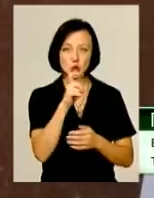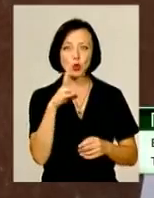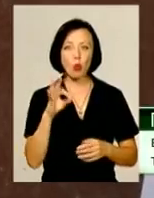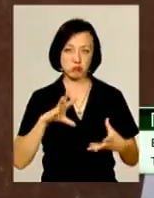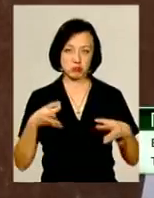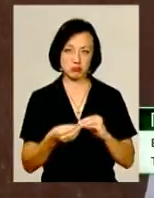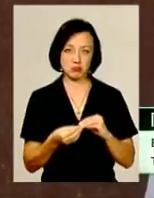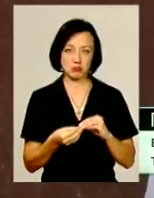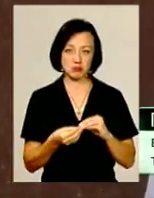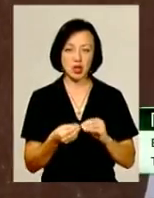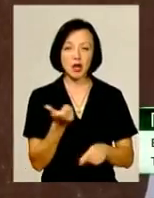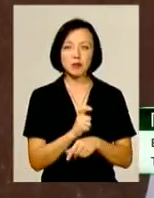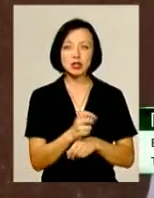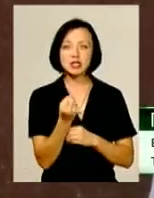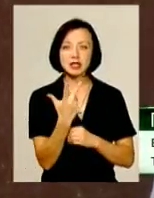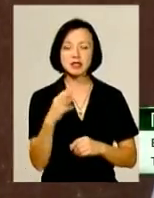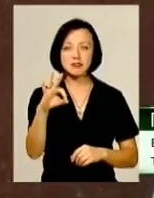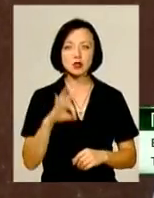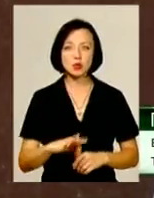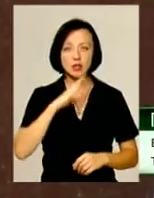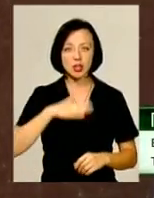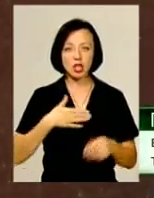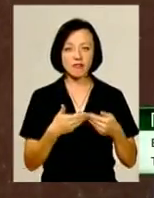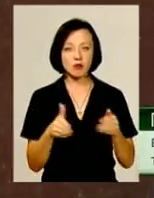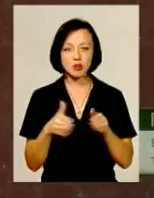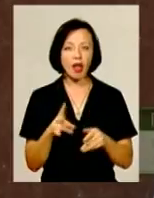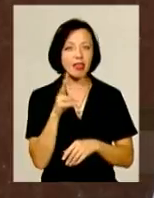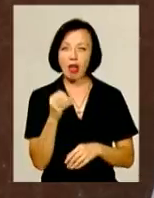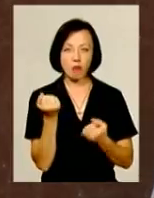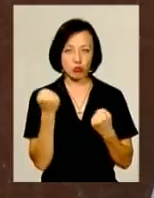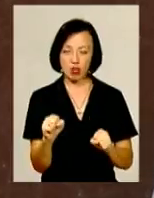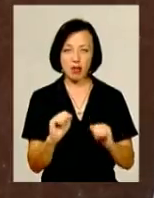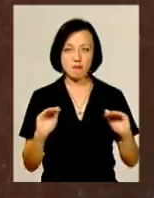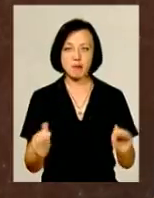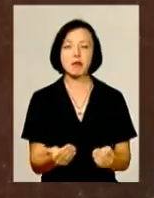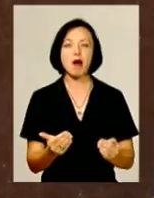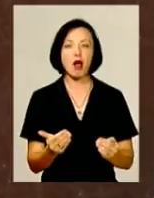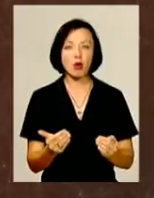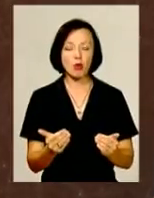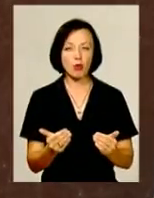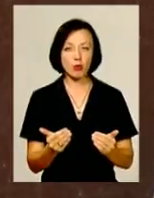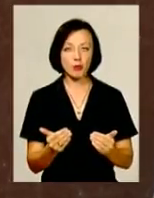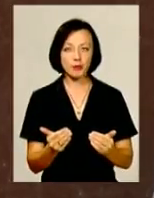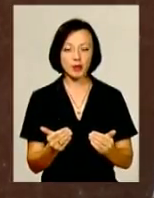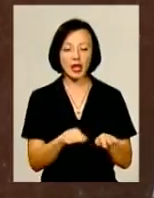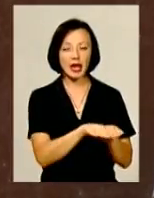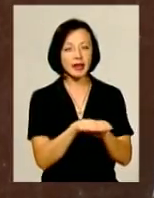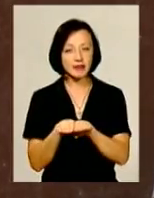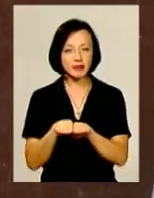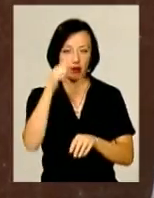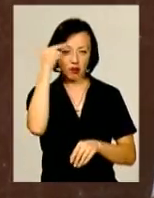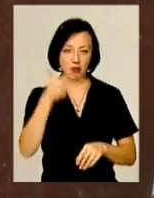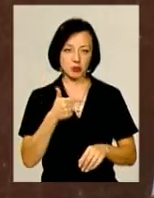незалежного оцінювання. Більше 13% наших випускників не подолали мінімального порогу